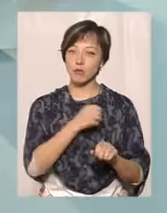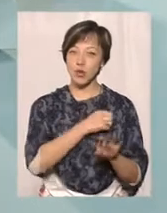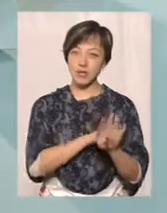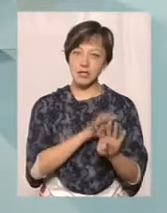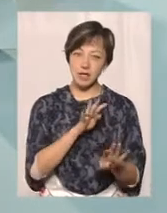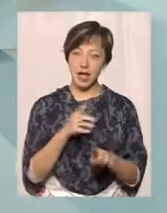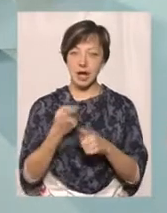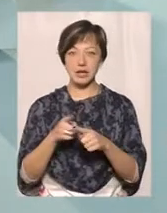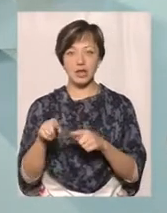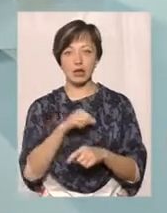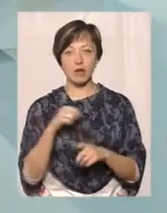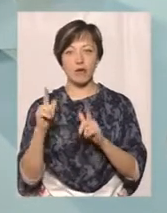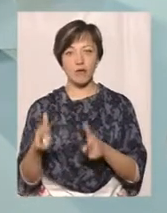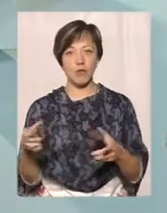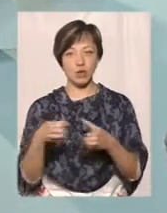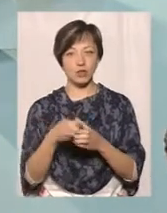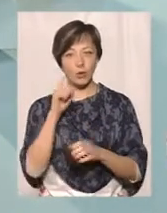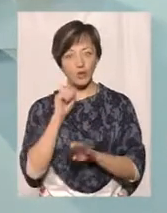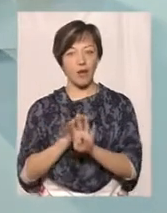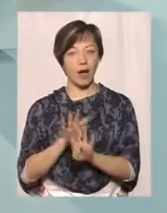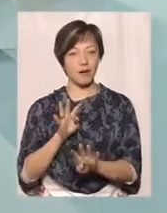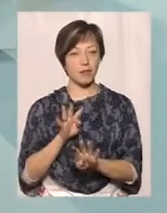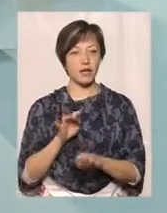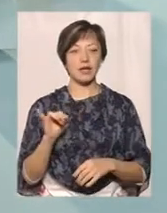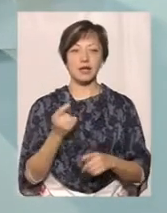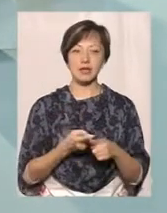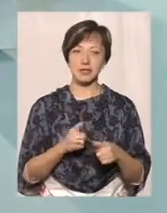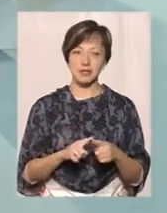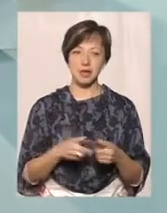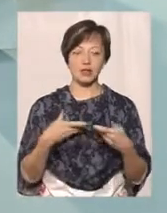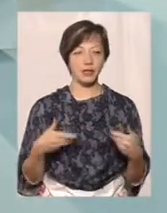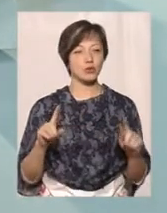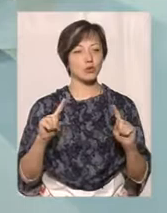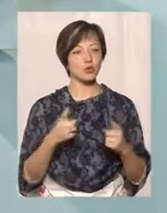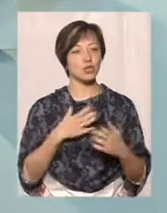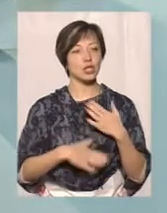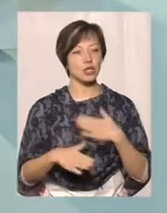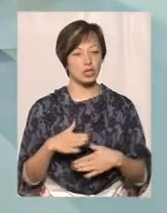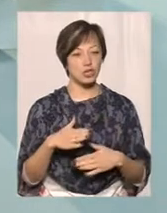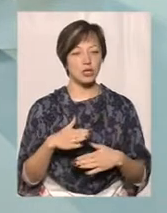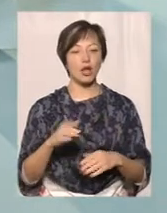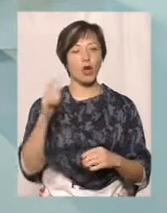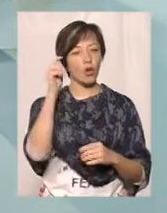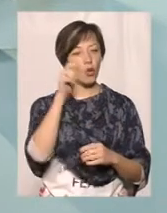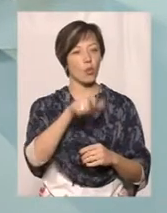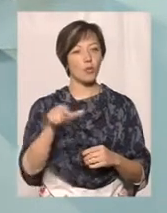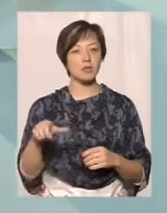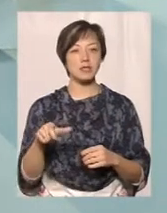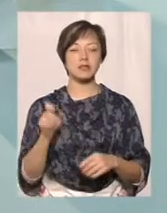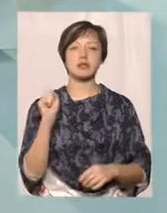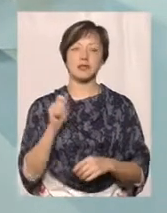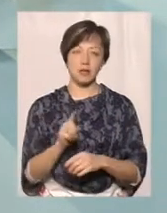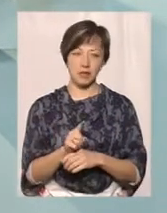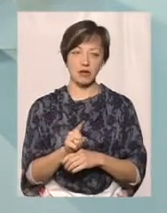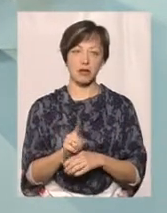Сили, а це Добровольча Українська Армія. І це нас дуже тішить, то, що хлопці завдання